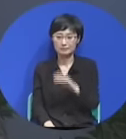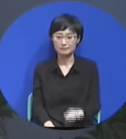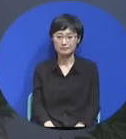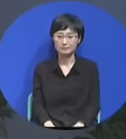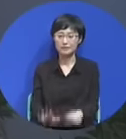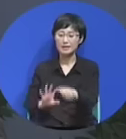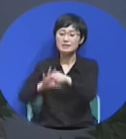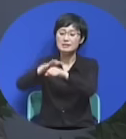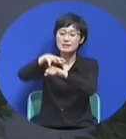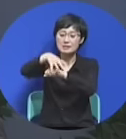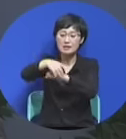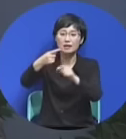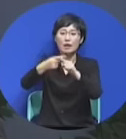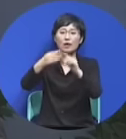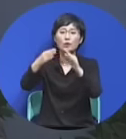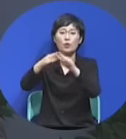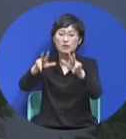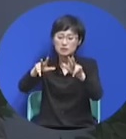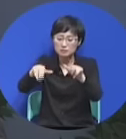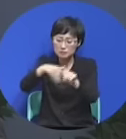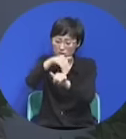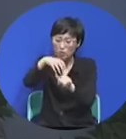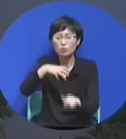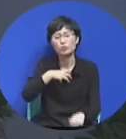세계교회 위기 막아야 되겠습니다